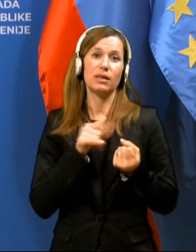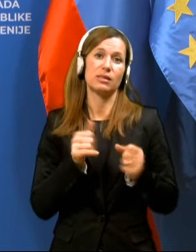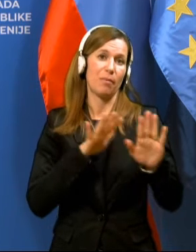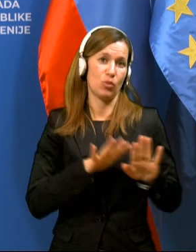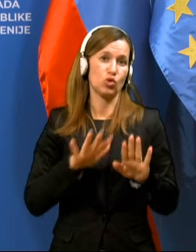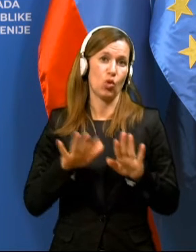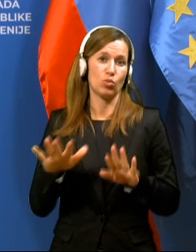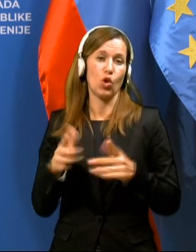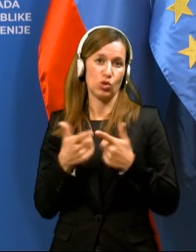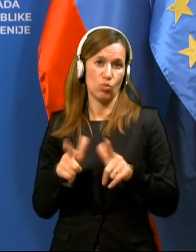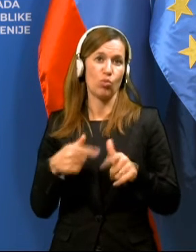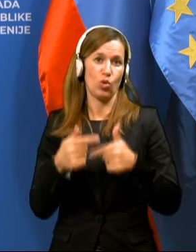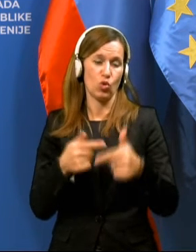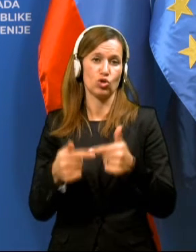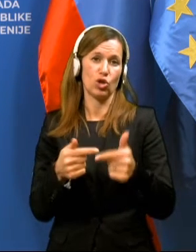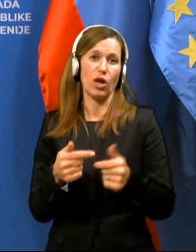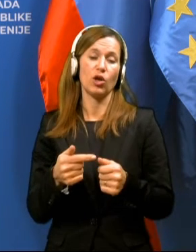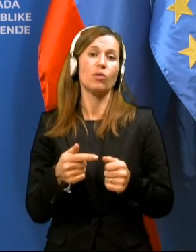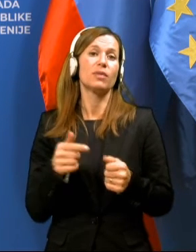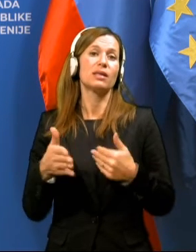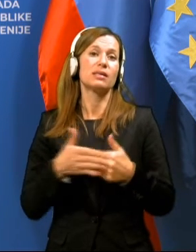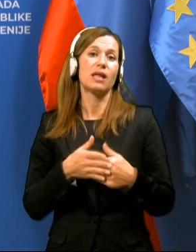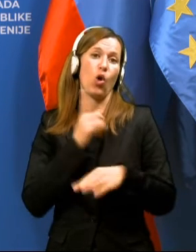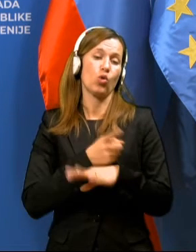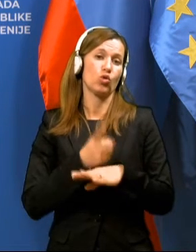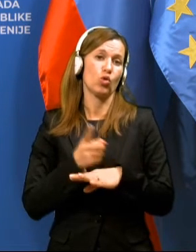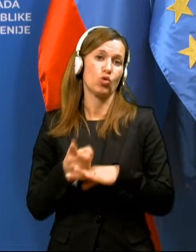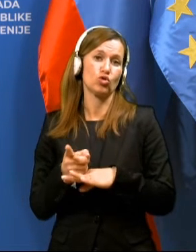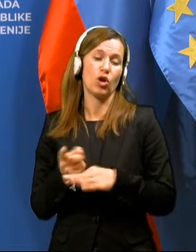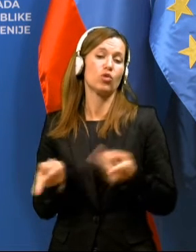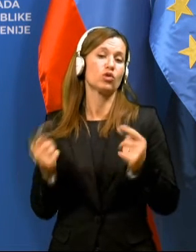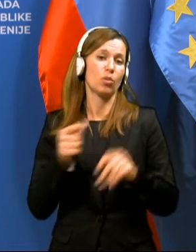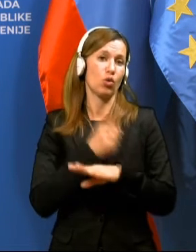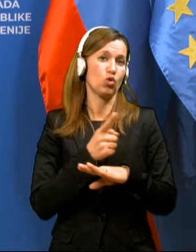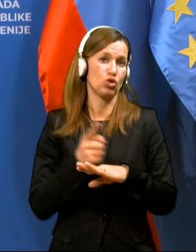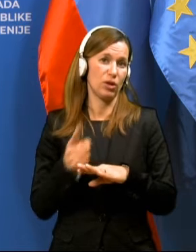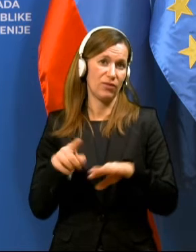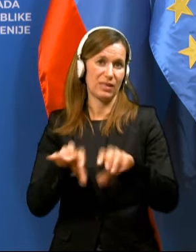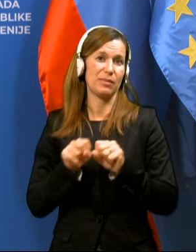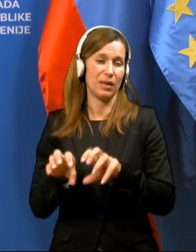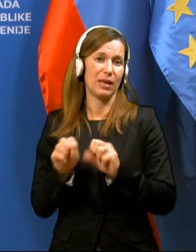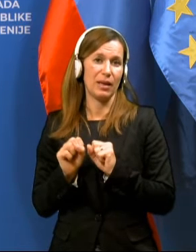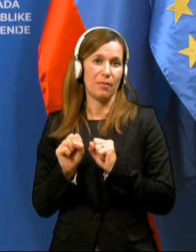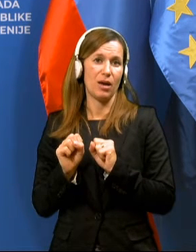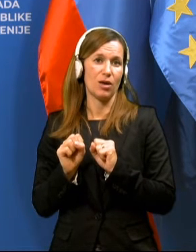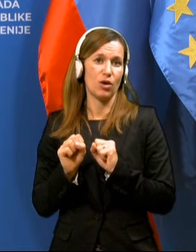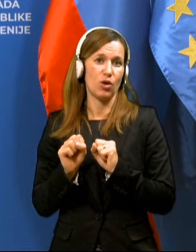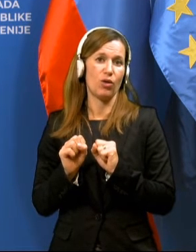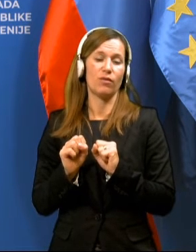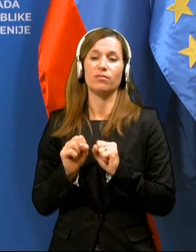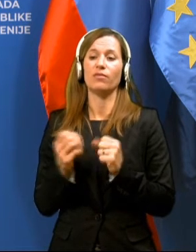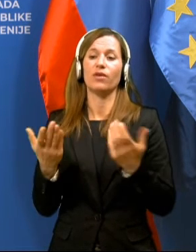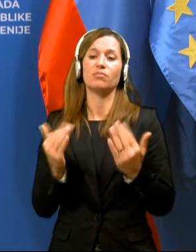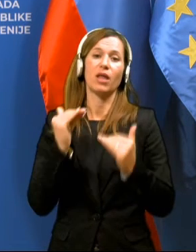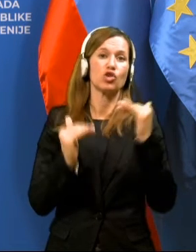sproščajo, se odloča, se nekako odločitve sprejemajo v nekem